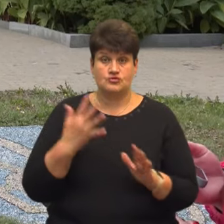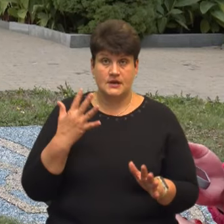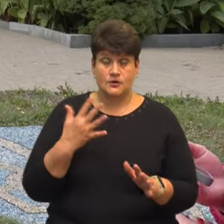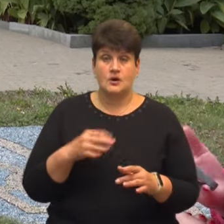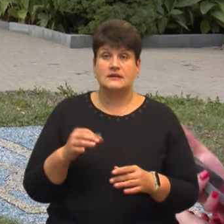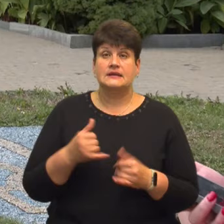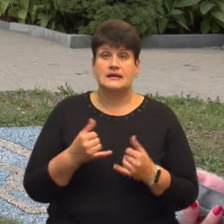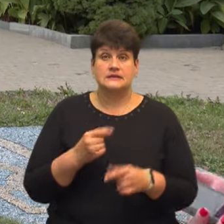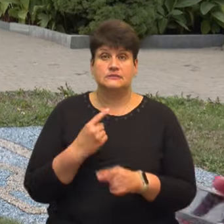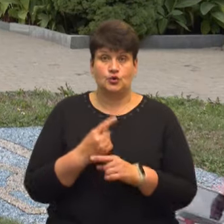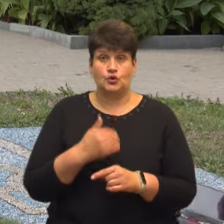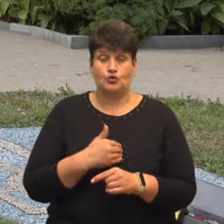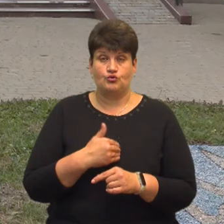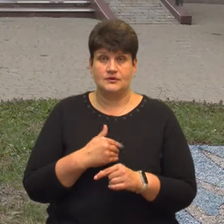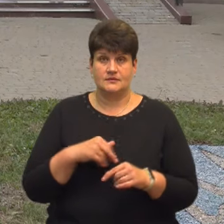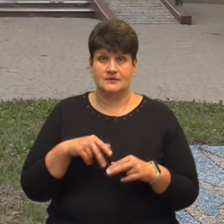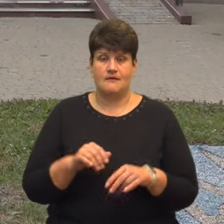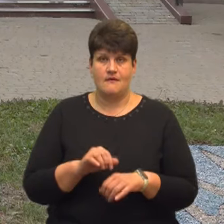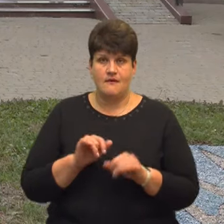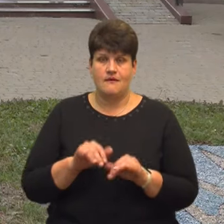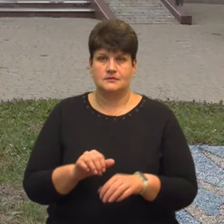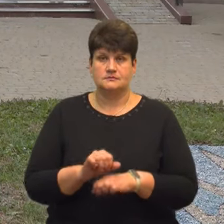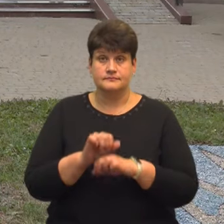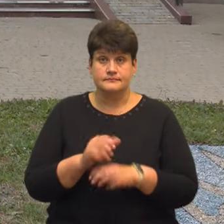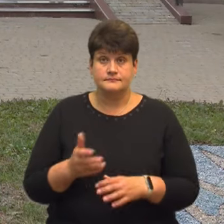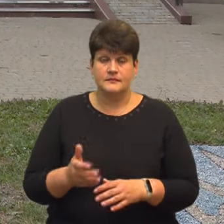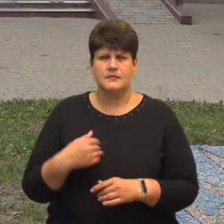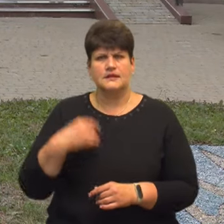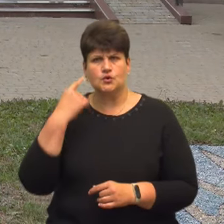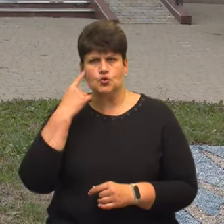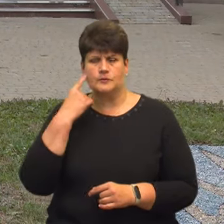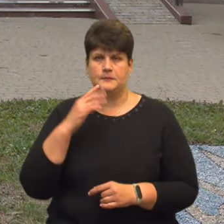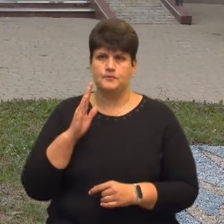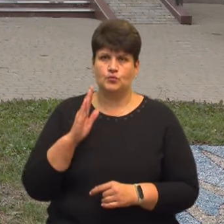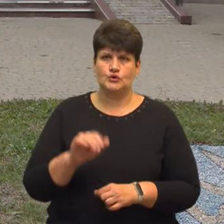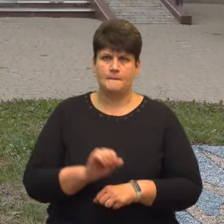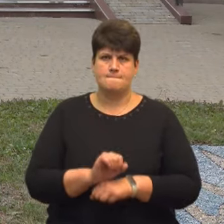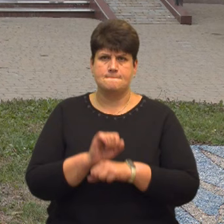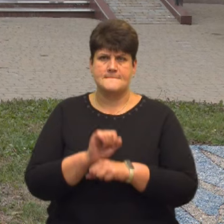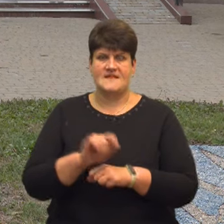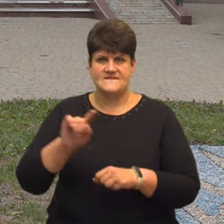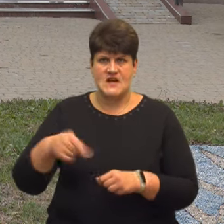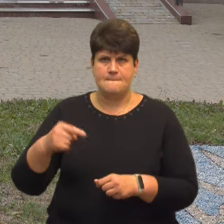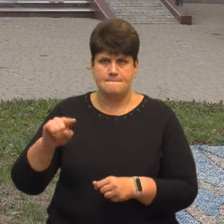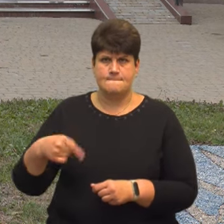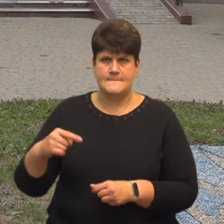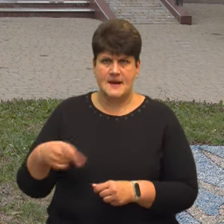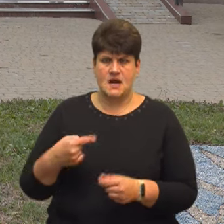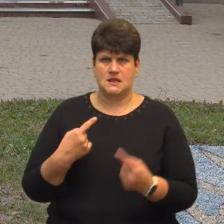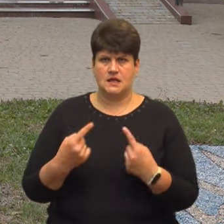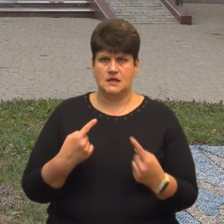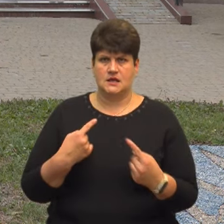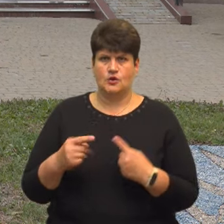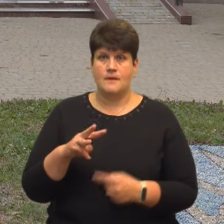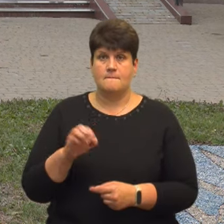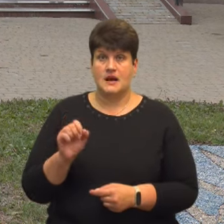заборону хотіли вийти на акцію. Ми знову ж таки думали, будемо мітингувати, вимагати діалогу з мером.